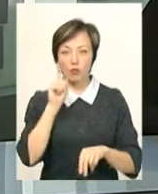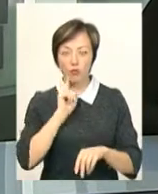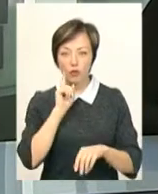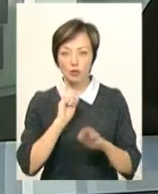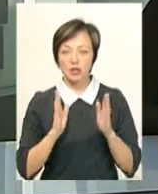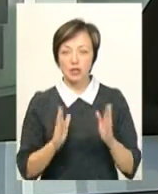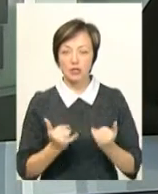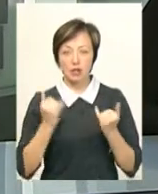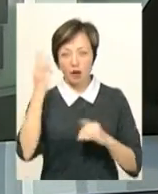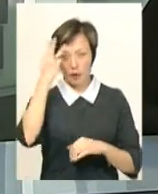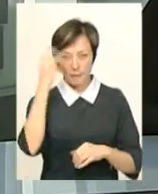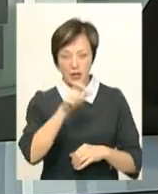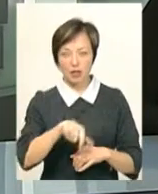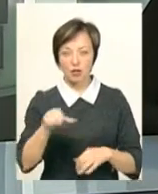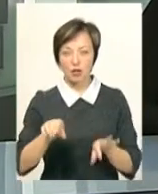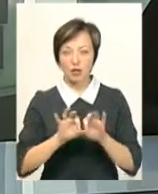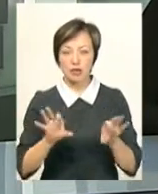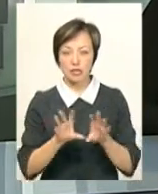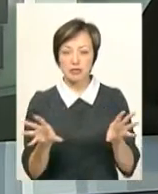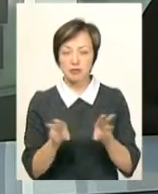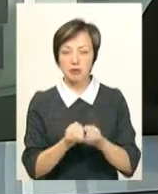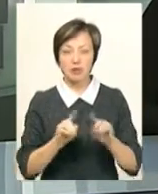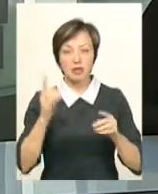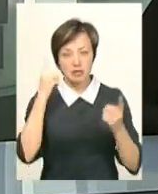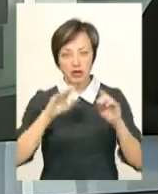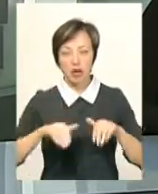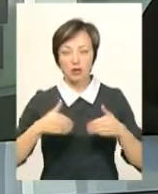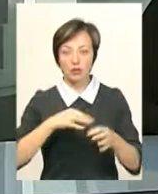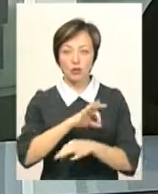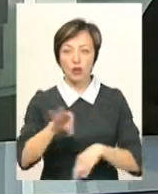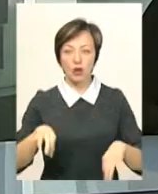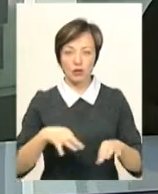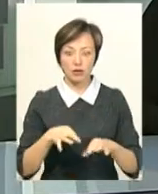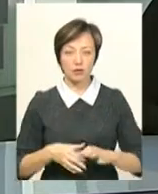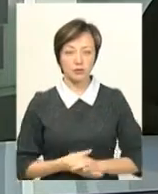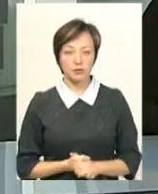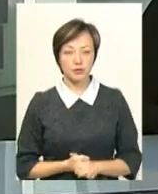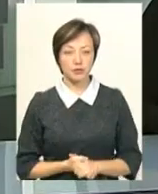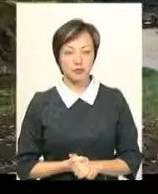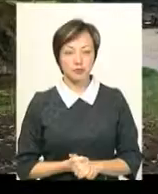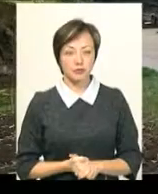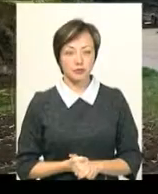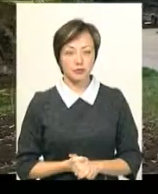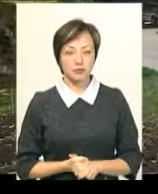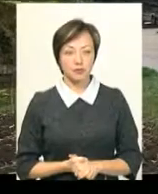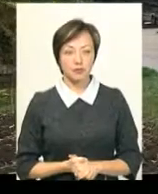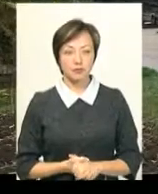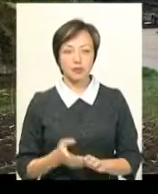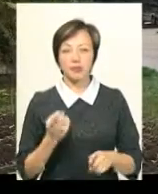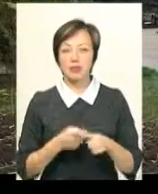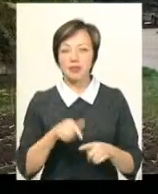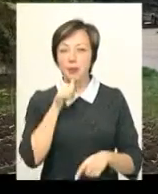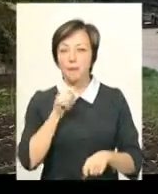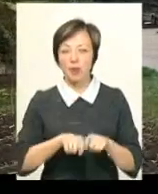тільки для хмельничан, розповідає співініціатор проєкту «Ліга волонтерів» Олег Черненко. Це пілотний